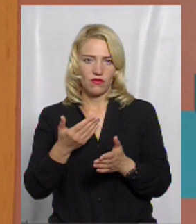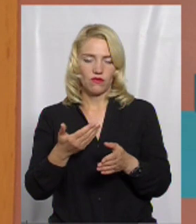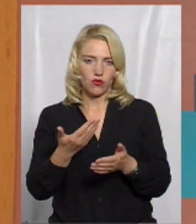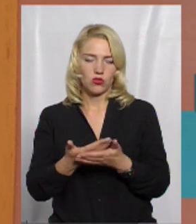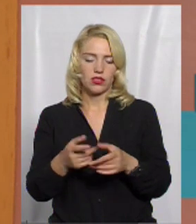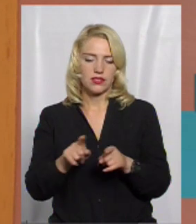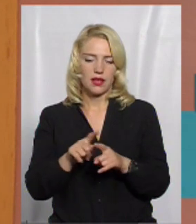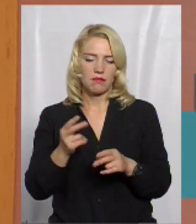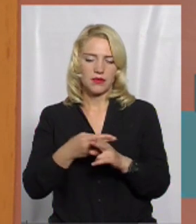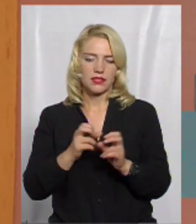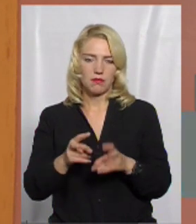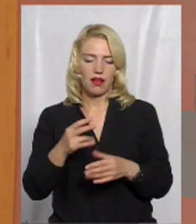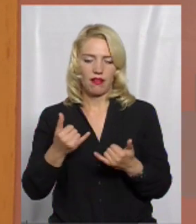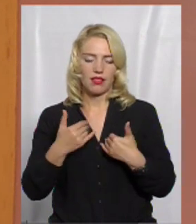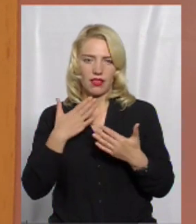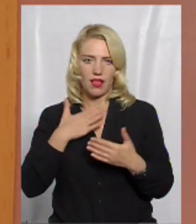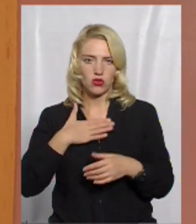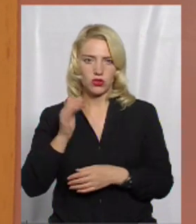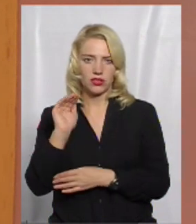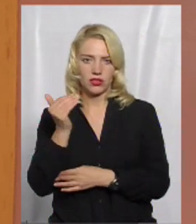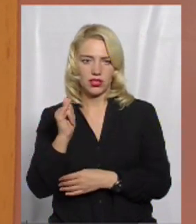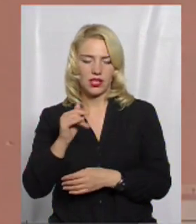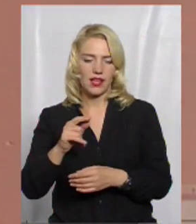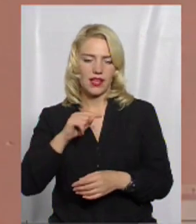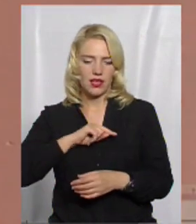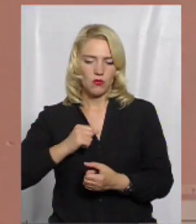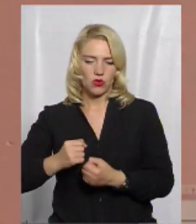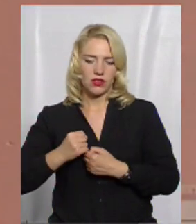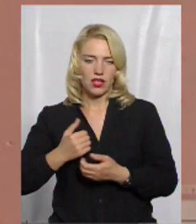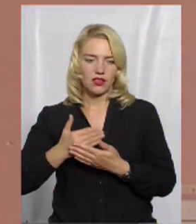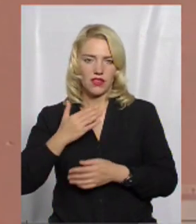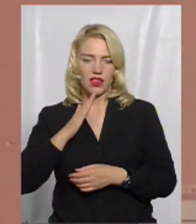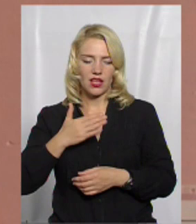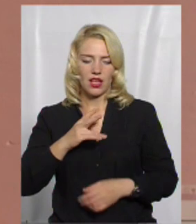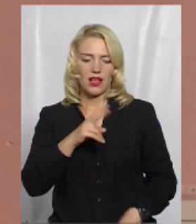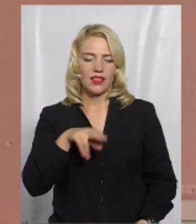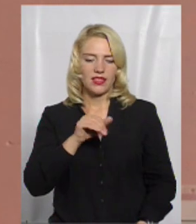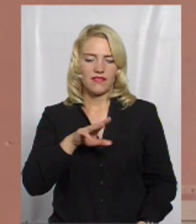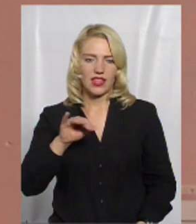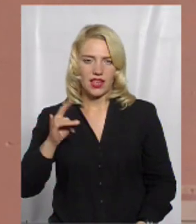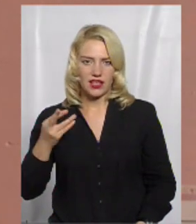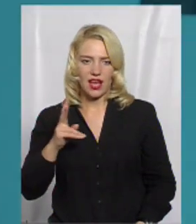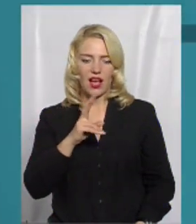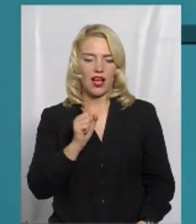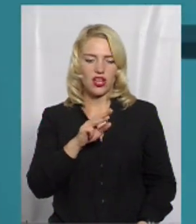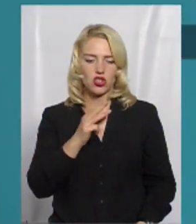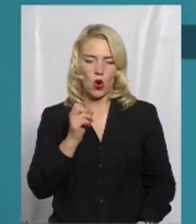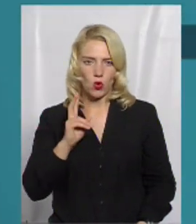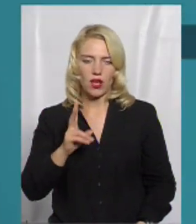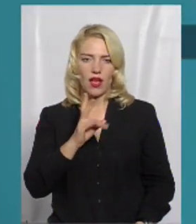безпека для нашої дитини і імунітет для нашої дитини. Вона від дифтерії, від кашлюка, від правця, від пеліомеліліта.